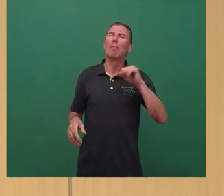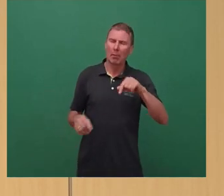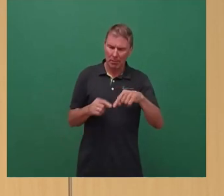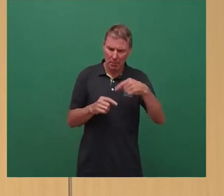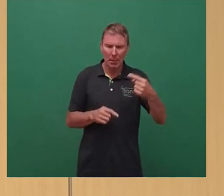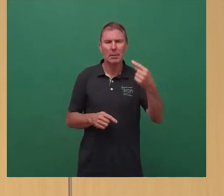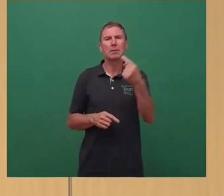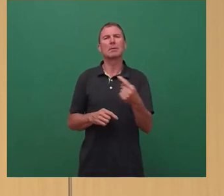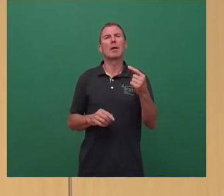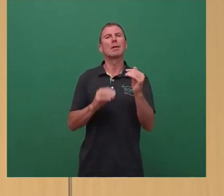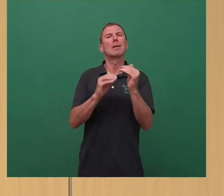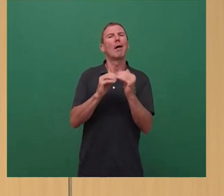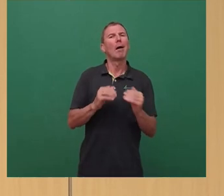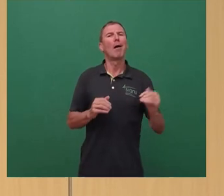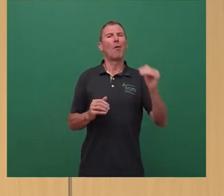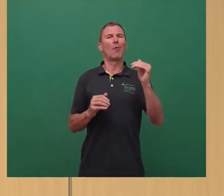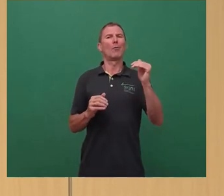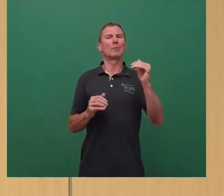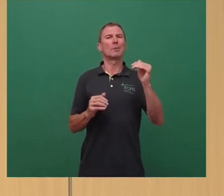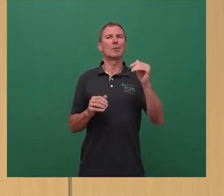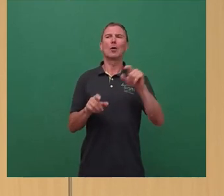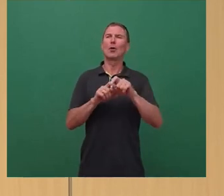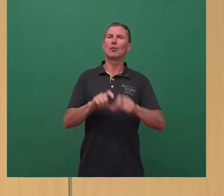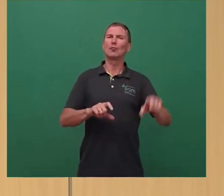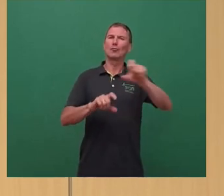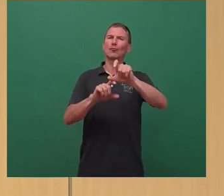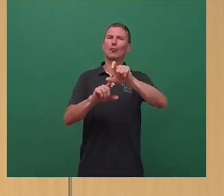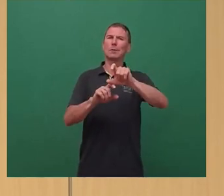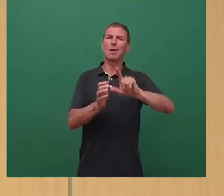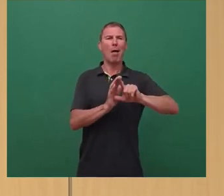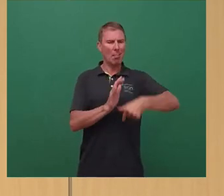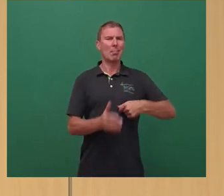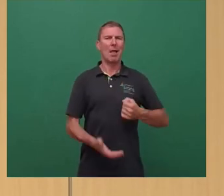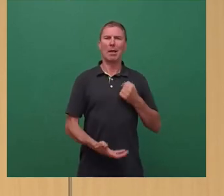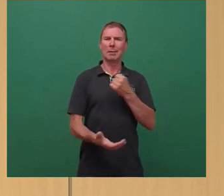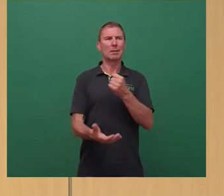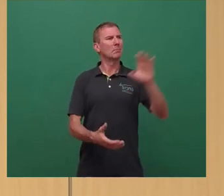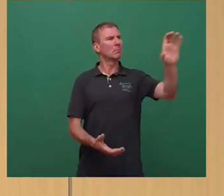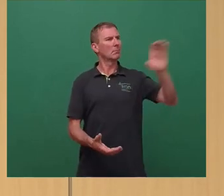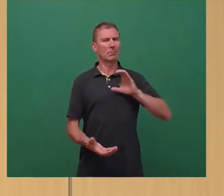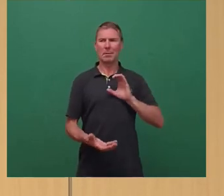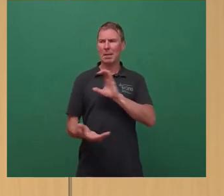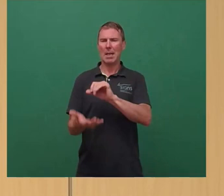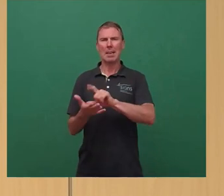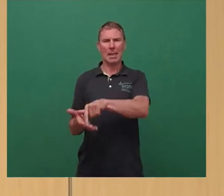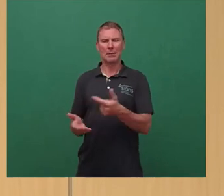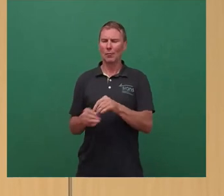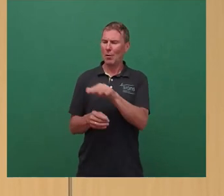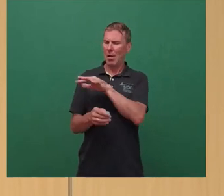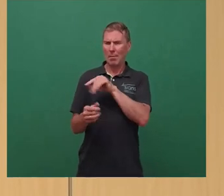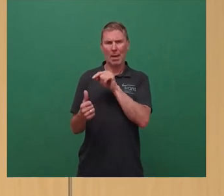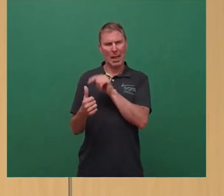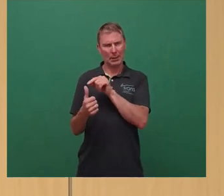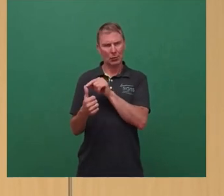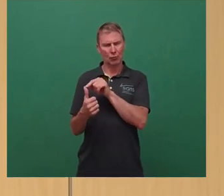einen erhöhten Zuschuss leisten, sowohl für die Bereiche, die wir da